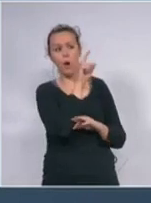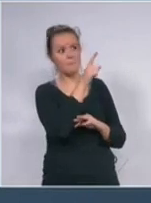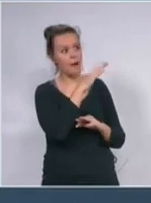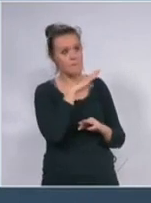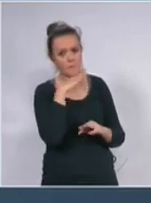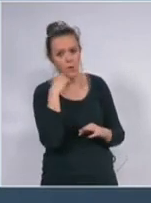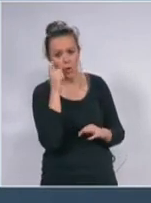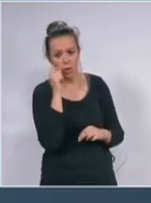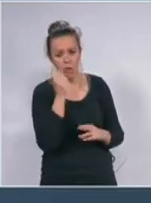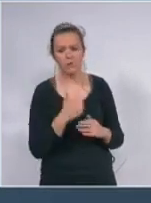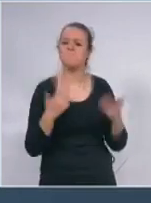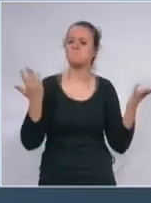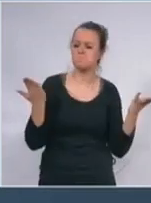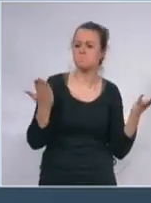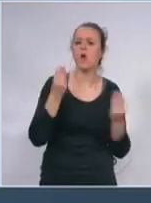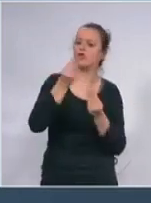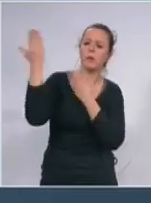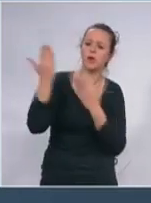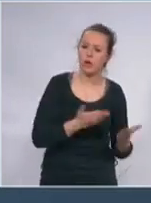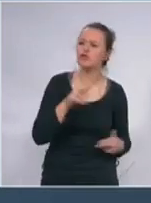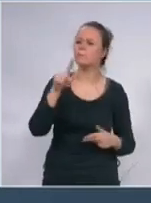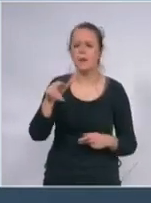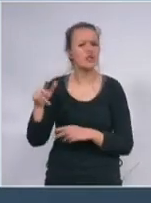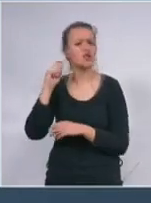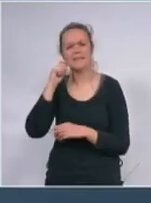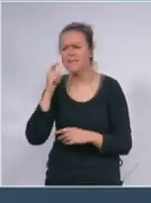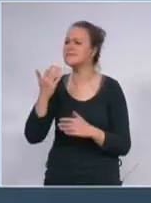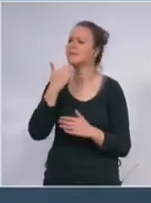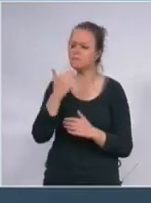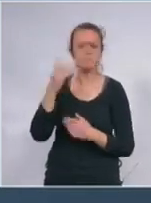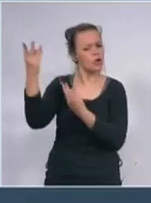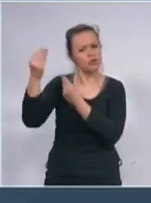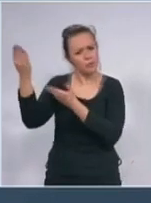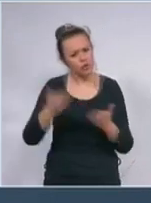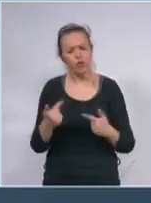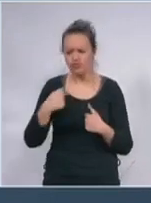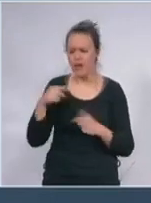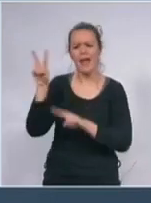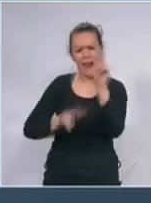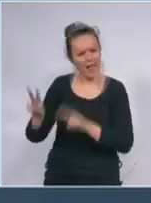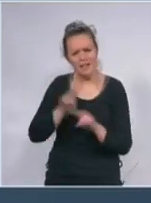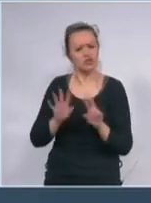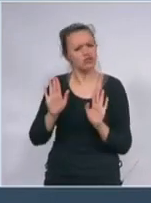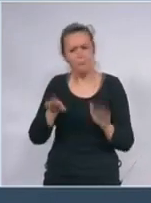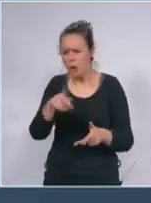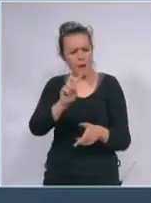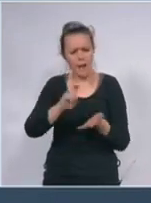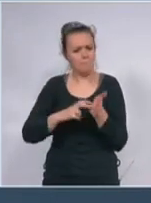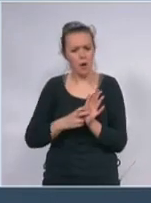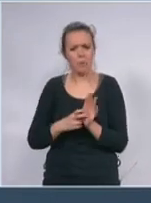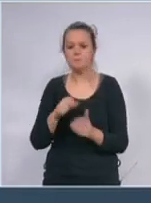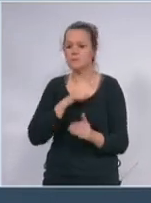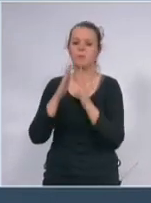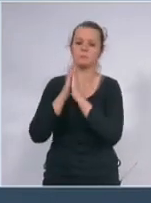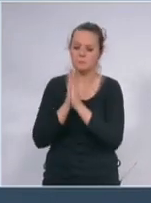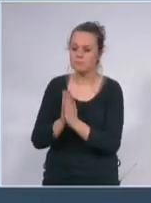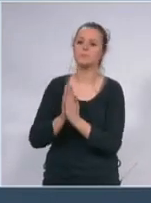dobrodošli braću i sestre ono kog treba da izlečimo izlečit ćemo samo vas molim da ostanete u svojim kućama da ne